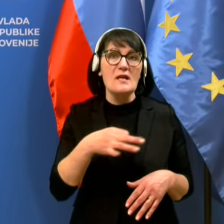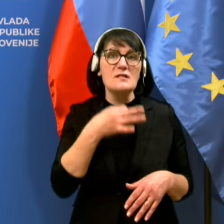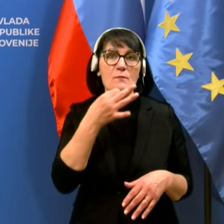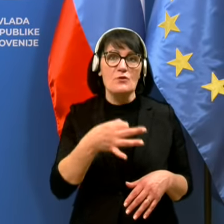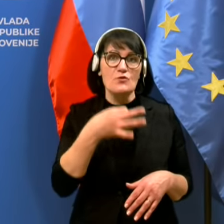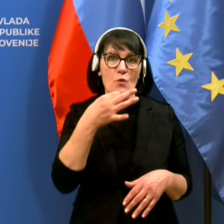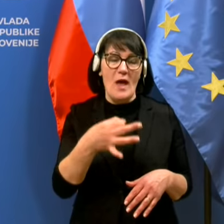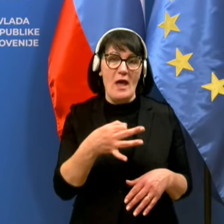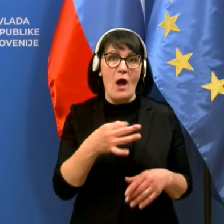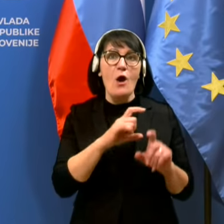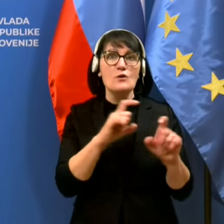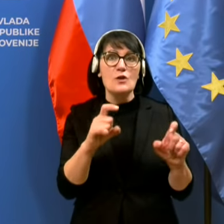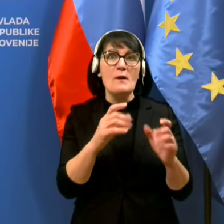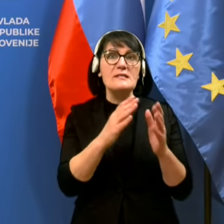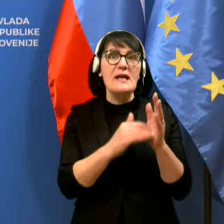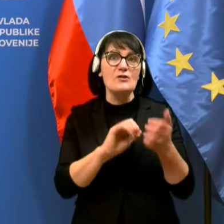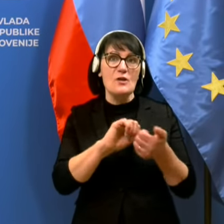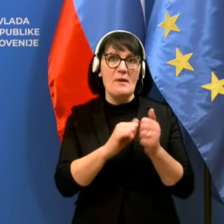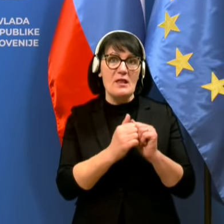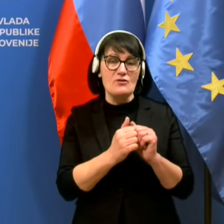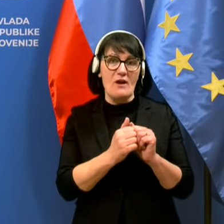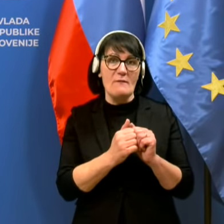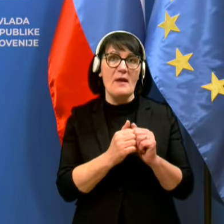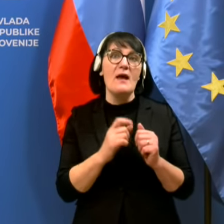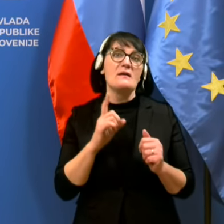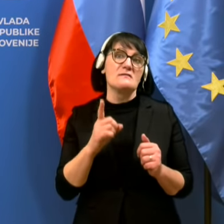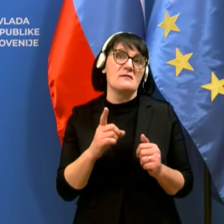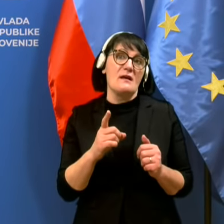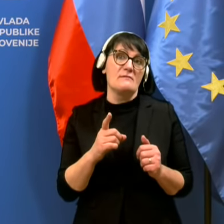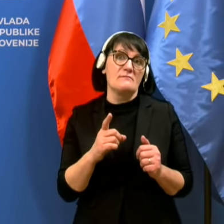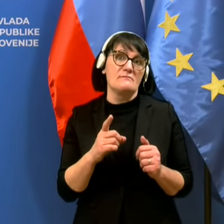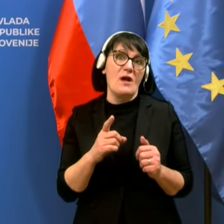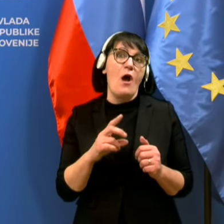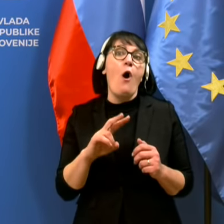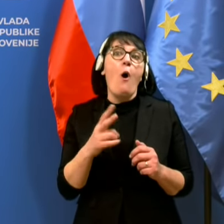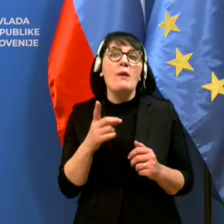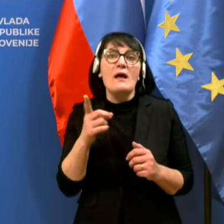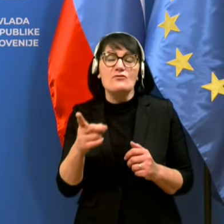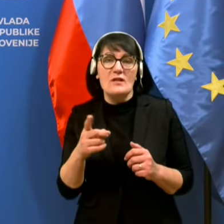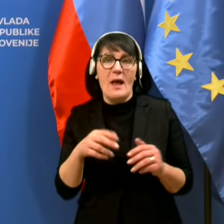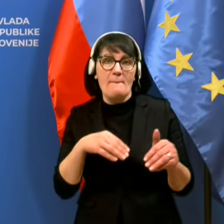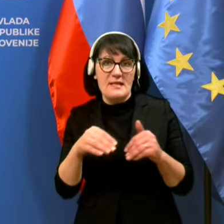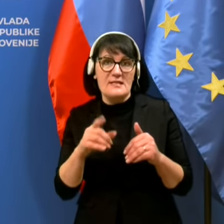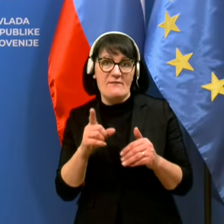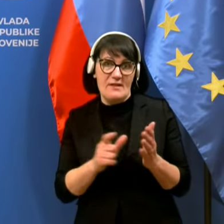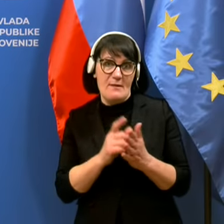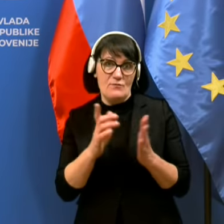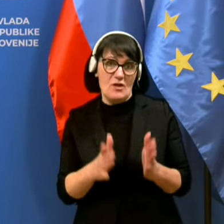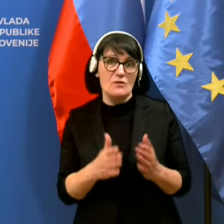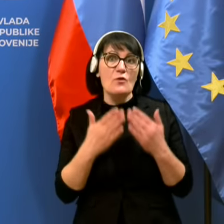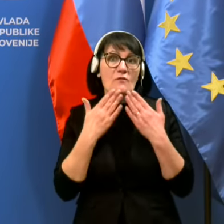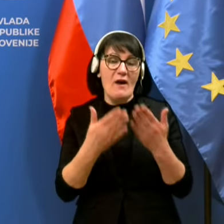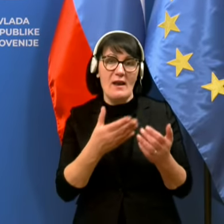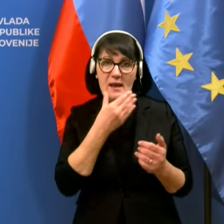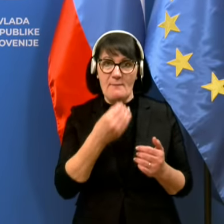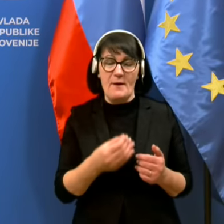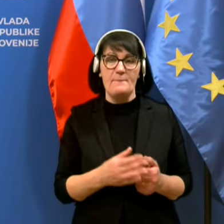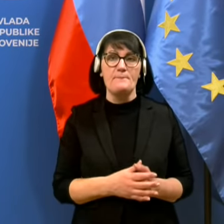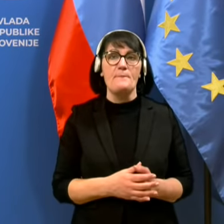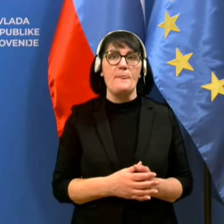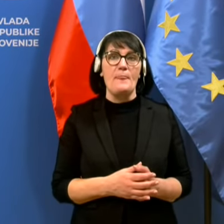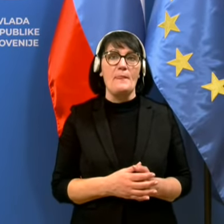oziroma s kakšnimi težavami se obračajo na ministrstvo zdaj v teh časih. Hvala lepa. Ja,